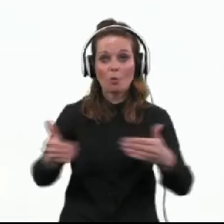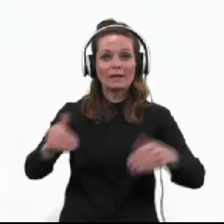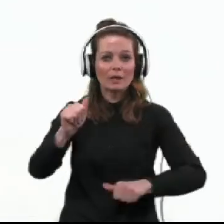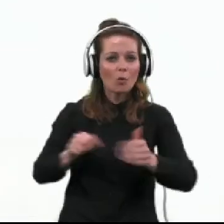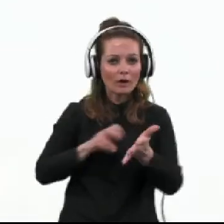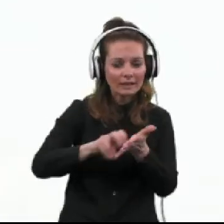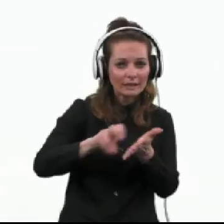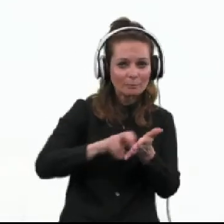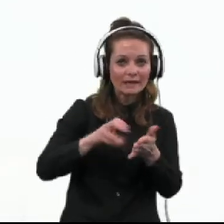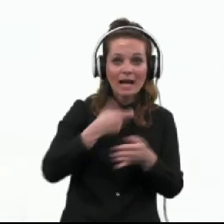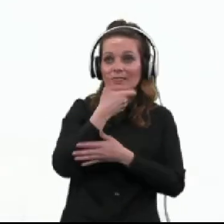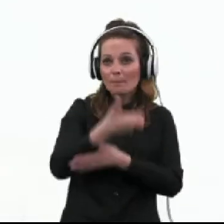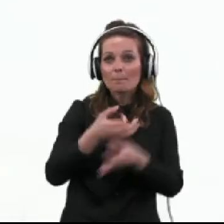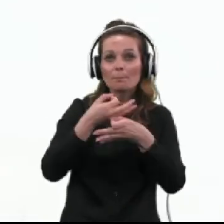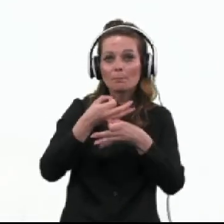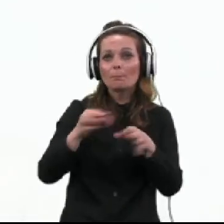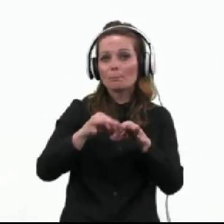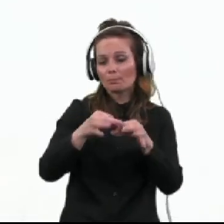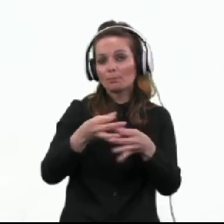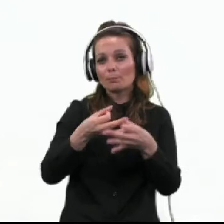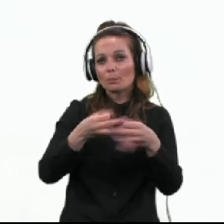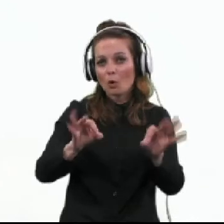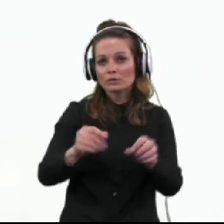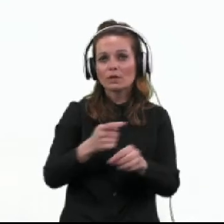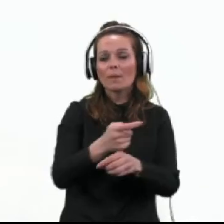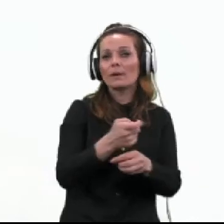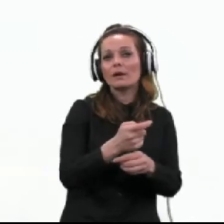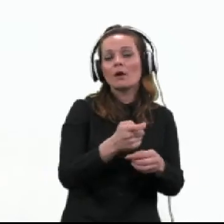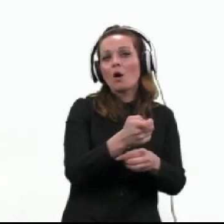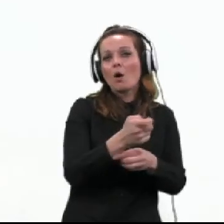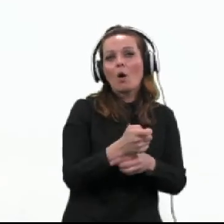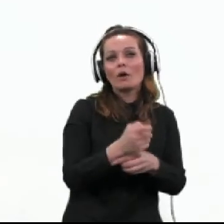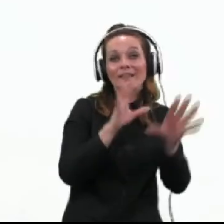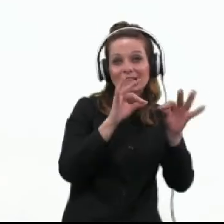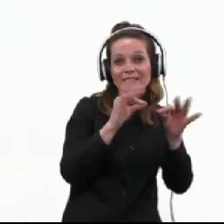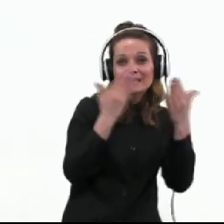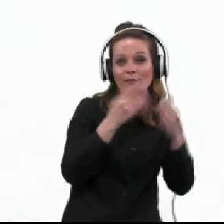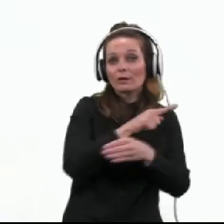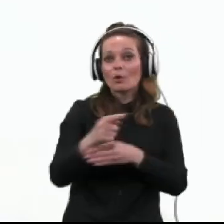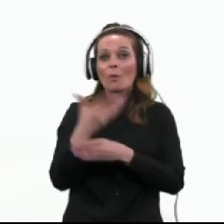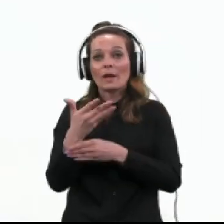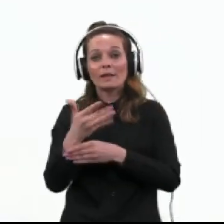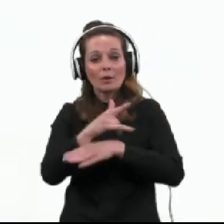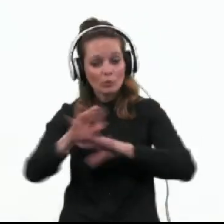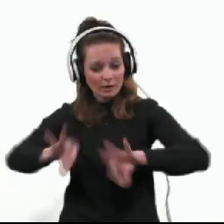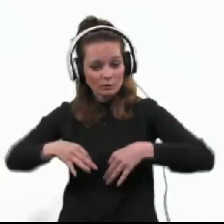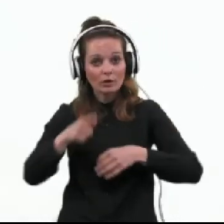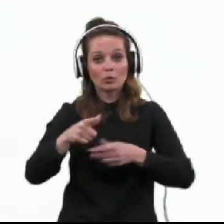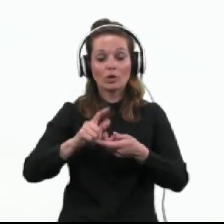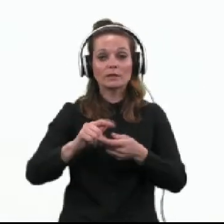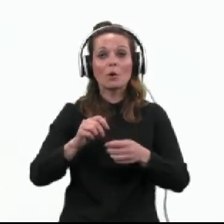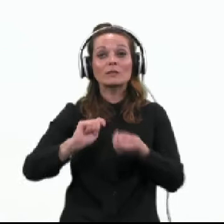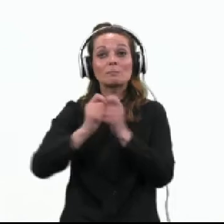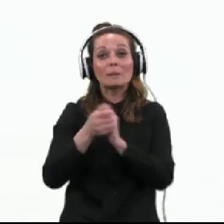gibanja na prostem med 22. in 5. uro. Tukaj smo spremenili vprašanje glede na prejšnje valove